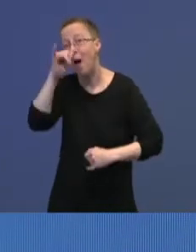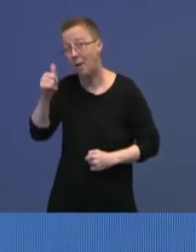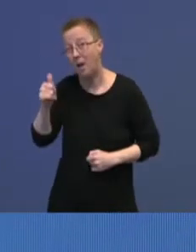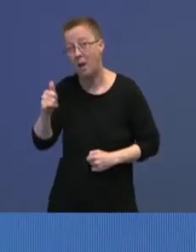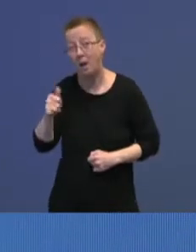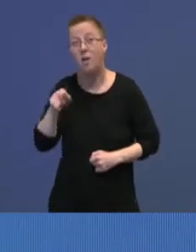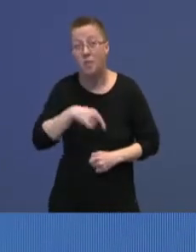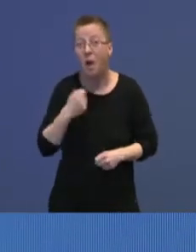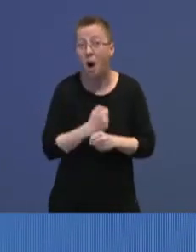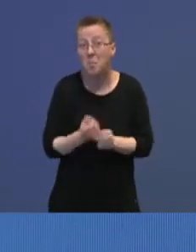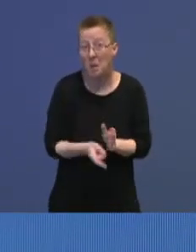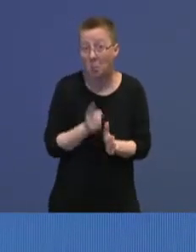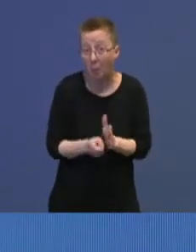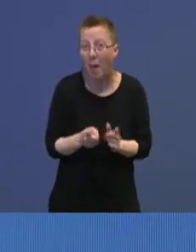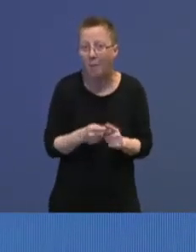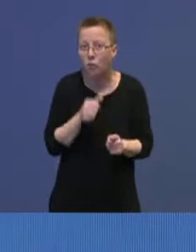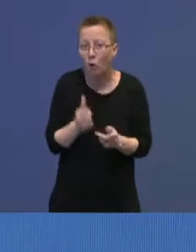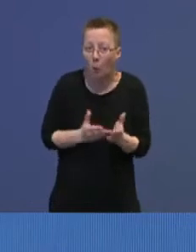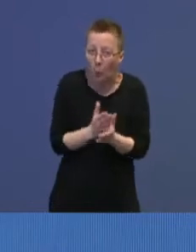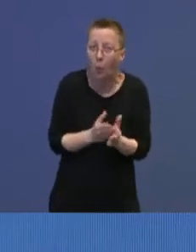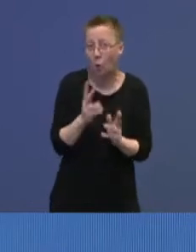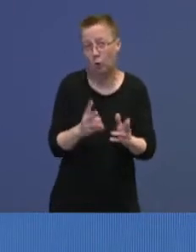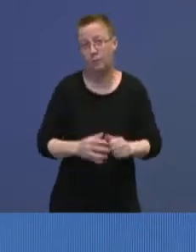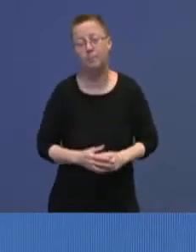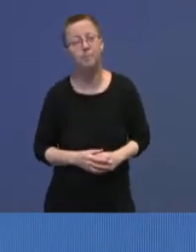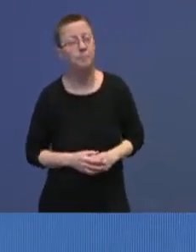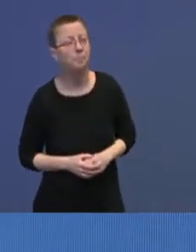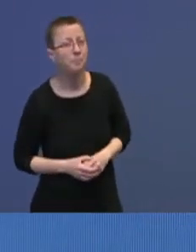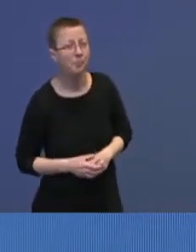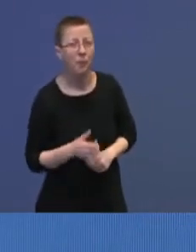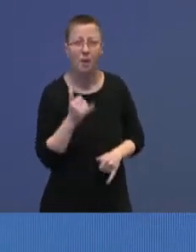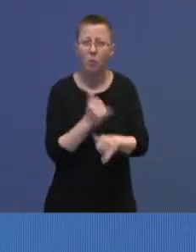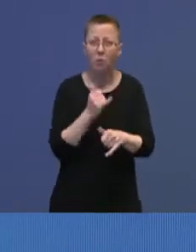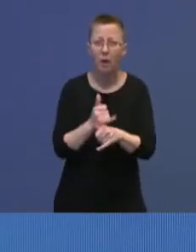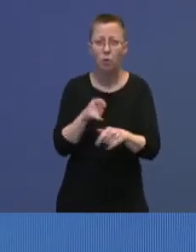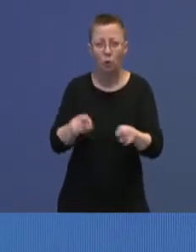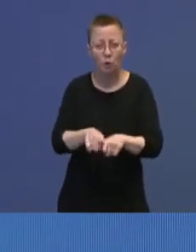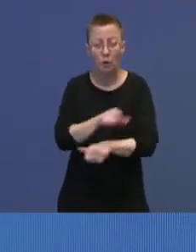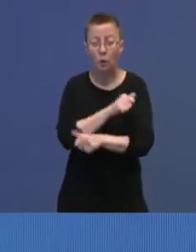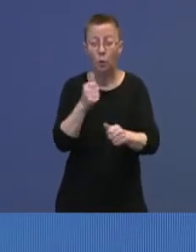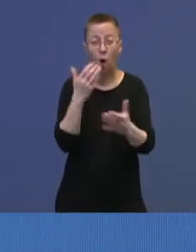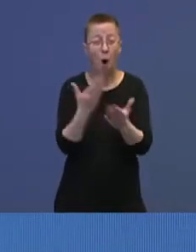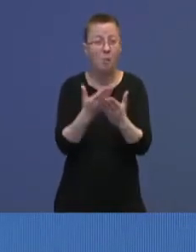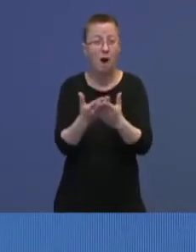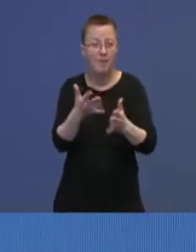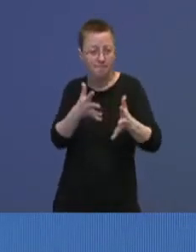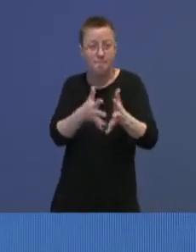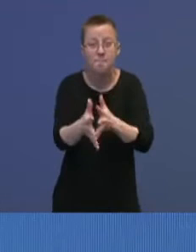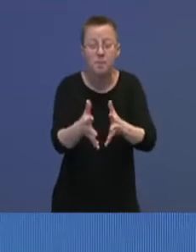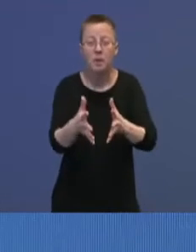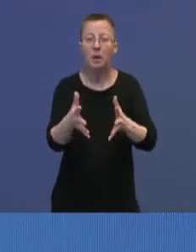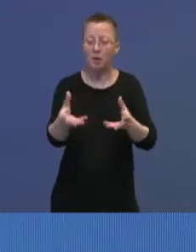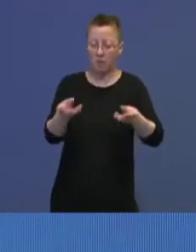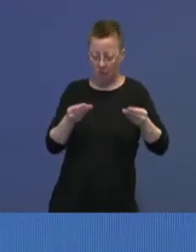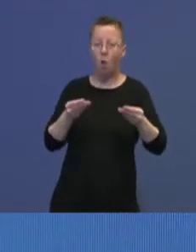arbeides det hurtig, men det må også arbeides grunnig. For å klare den store oppgaven vi nå har fått, og som er